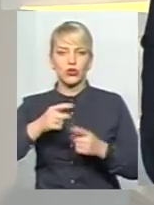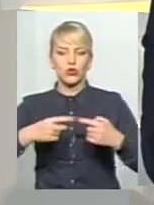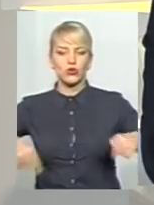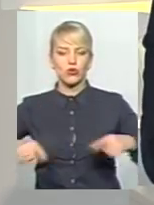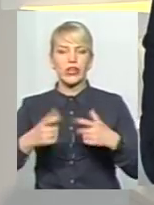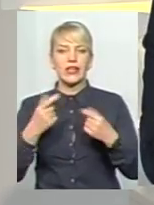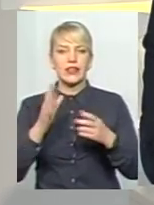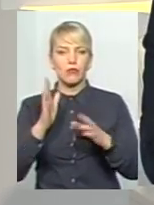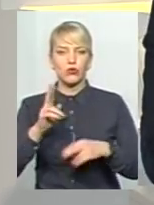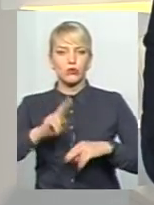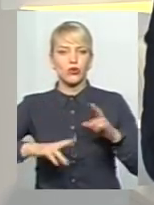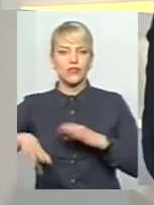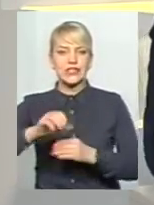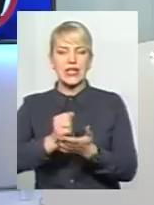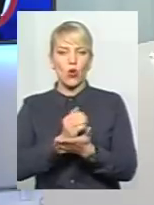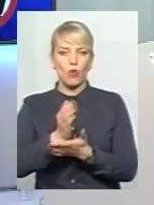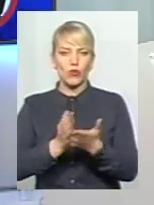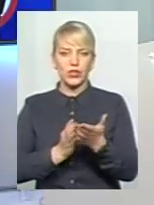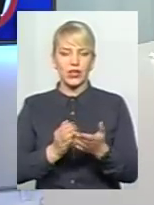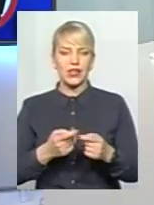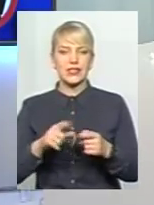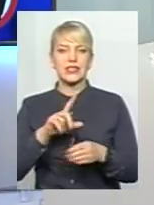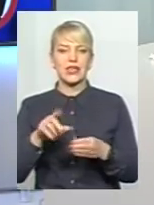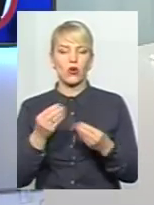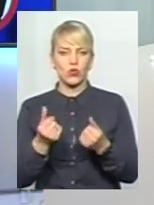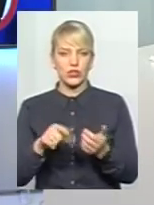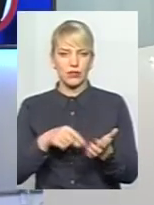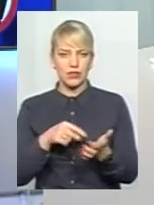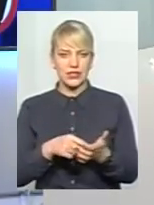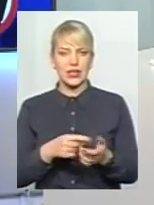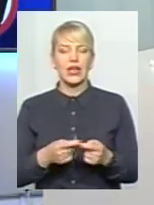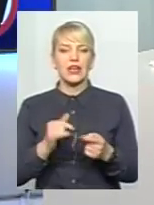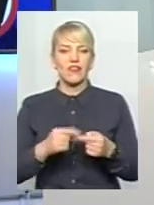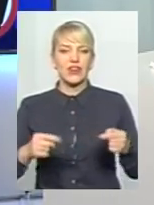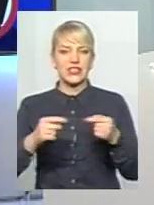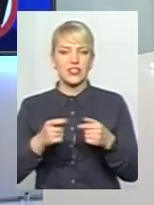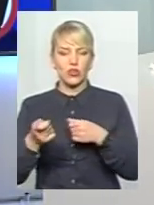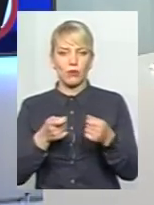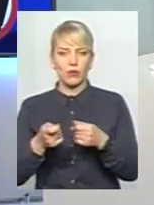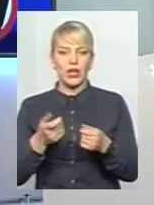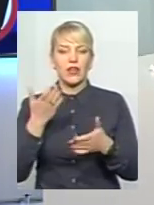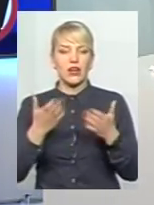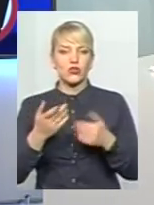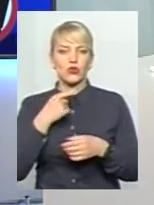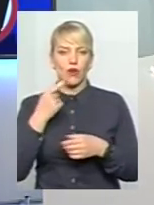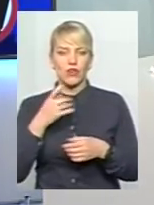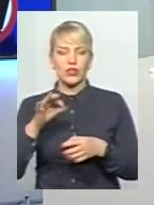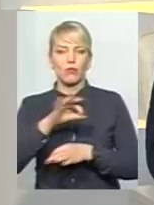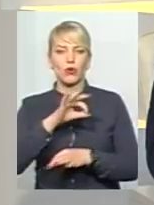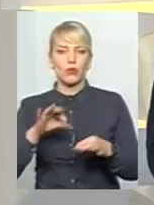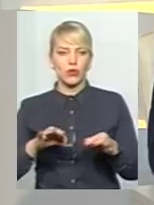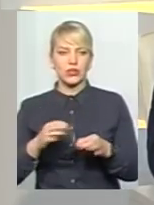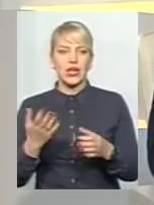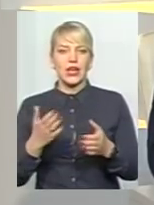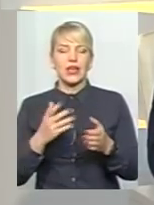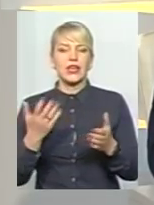збудовані за рахунок бюджету і визначений управителі. Якщо ми, власне, говоримо про інший проєкт, який, напевно, найбільше аплодисментів викликав